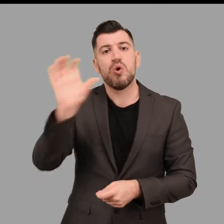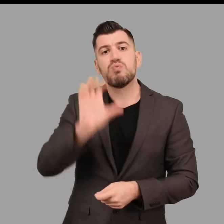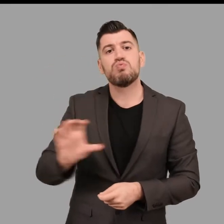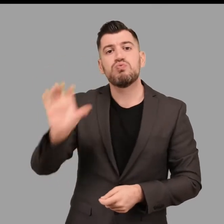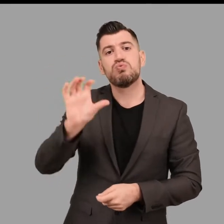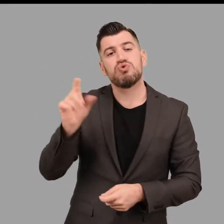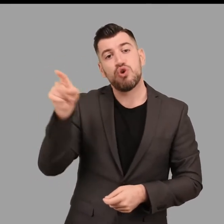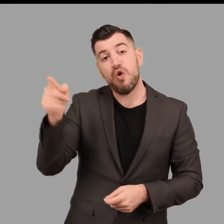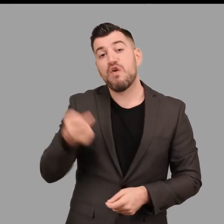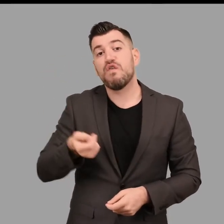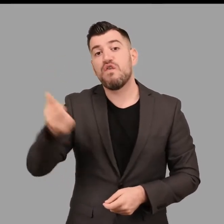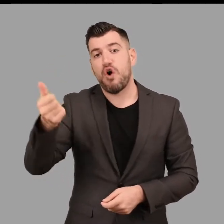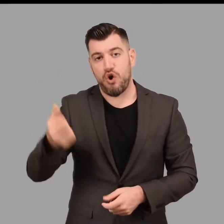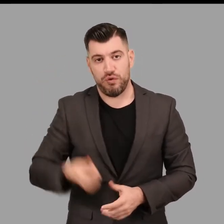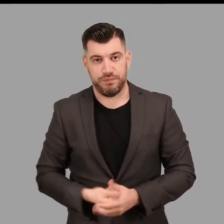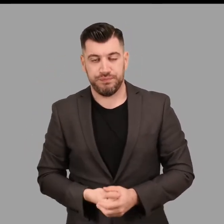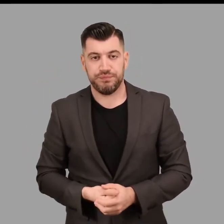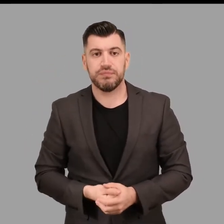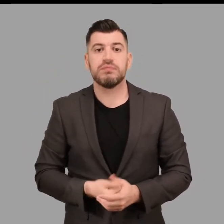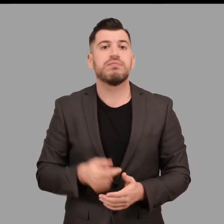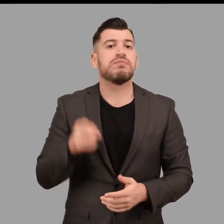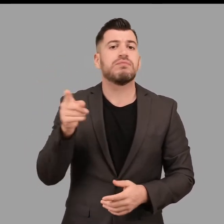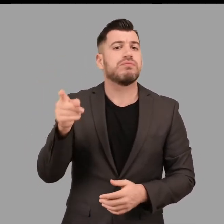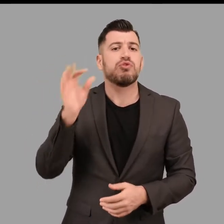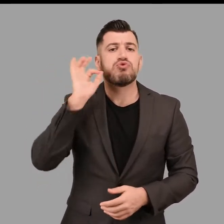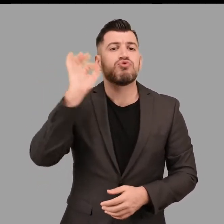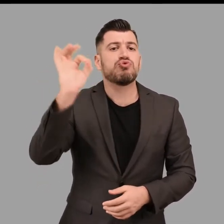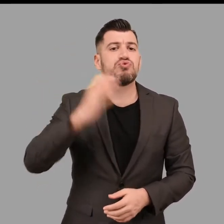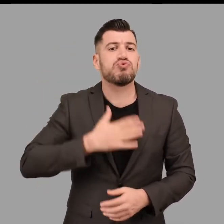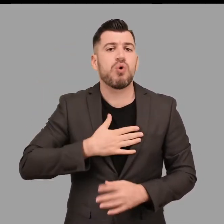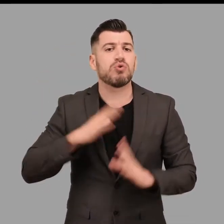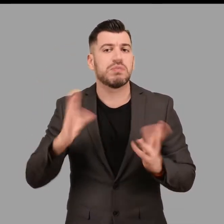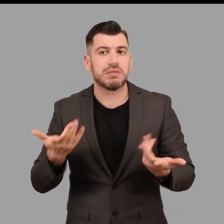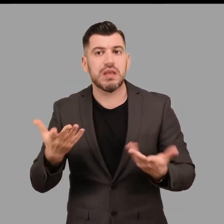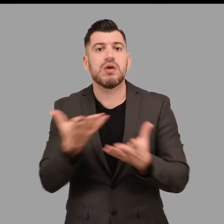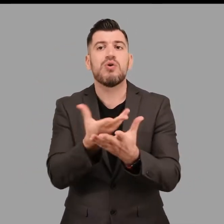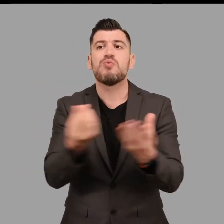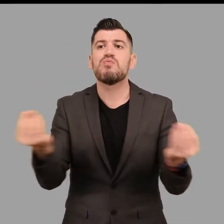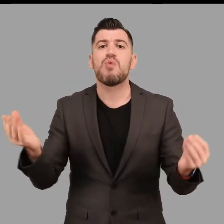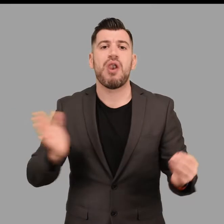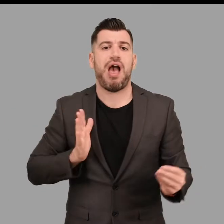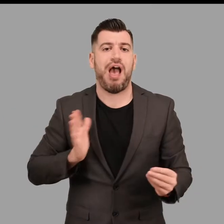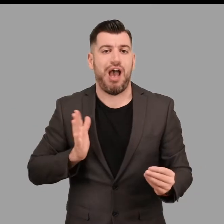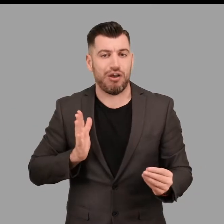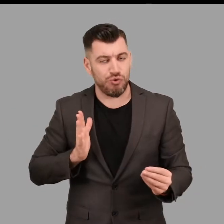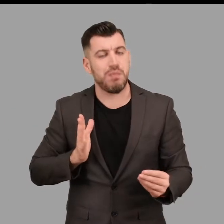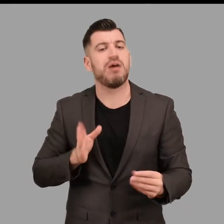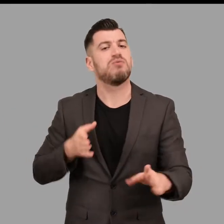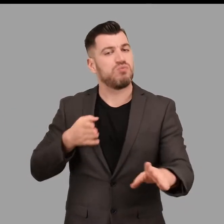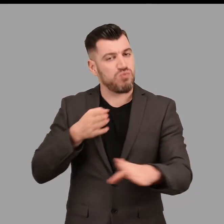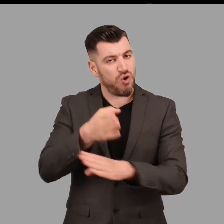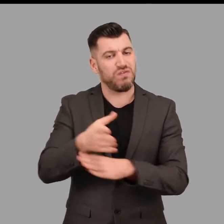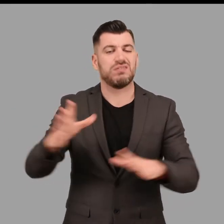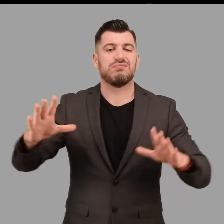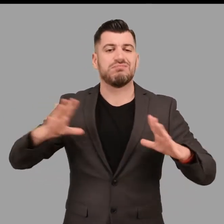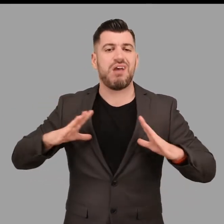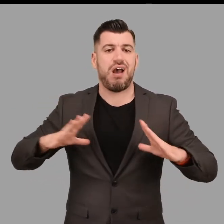Βόλου σε μια προσπάθεια αυτό να είναι προσβάσιμο σε ακόμη περισσότερες και διαφορετικές ομάδες επισκεπτών.